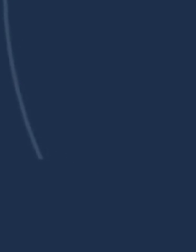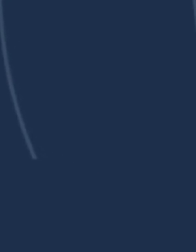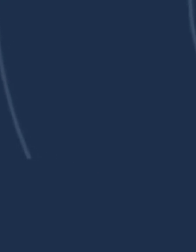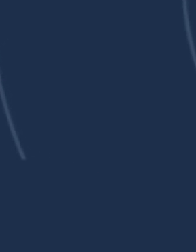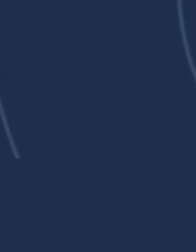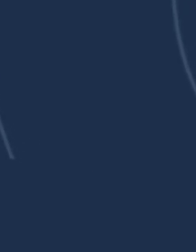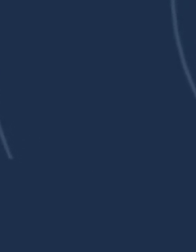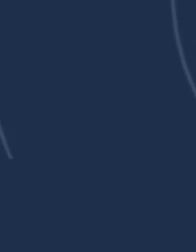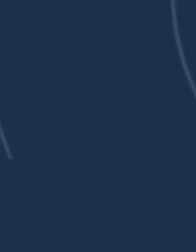Субтитрувальниця